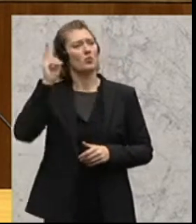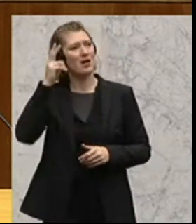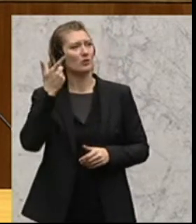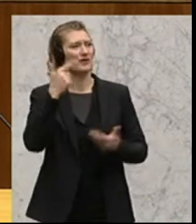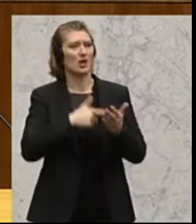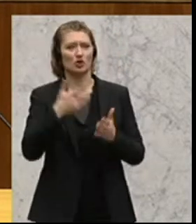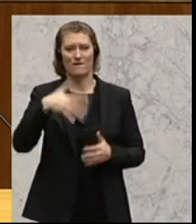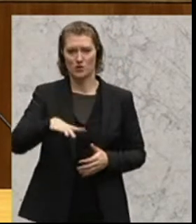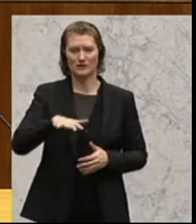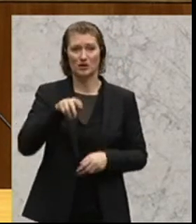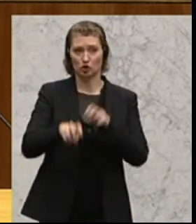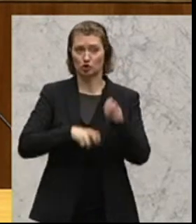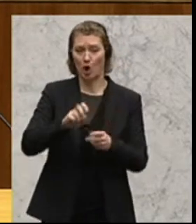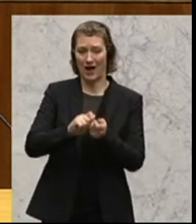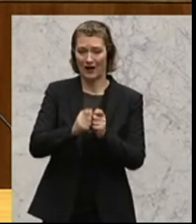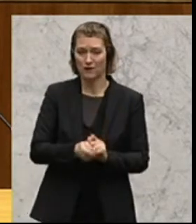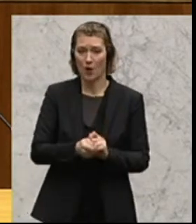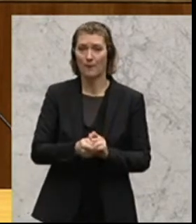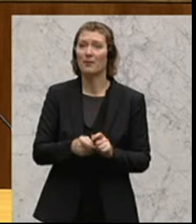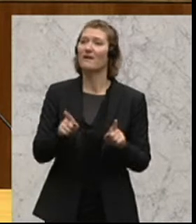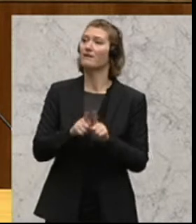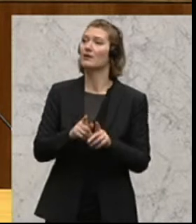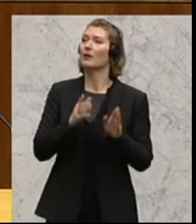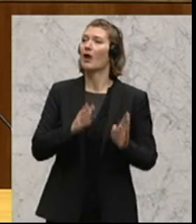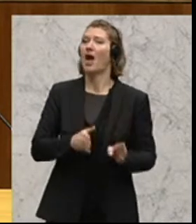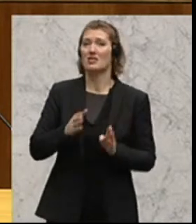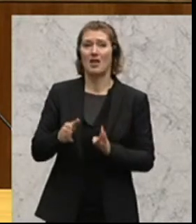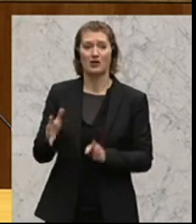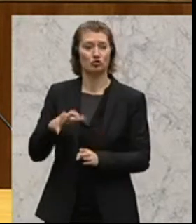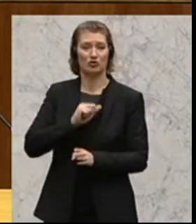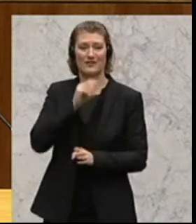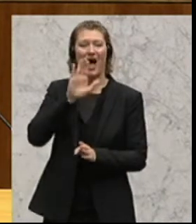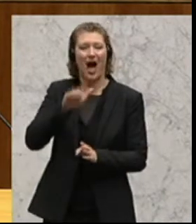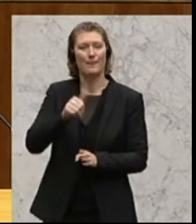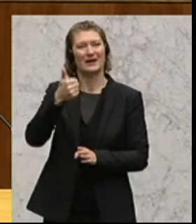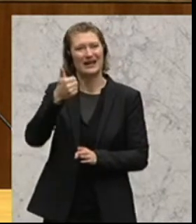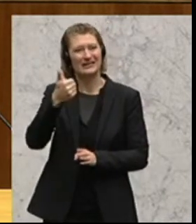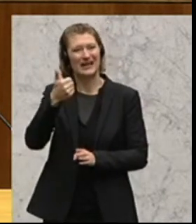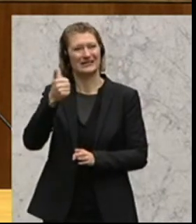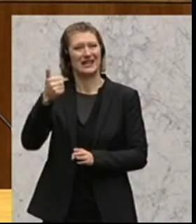2015 die Steuerreform ja nicht einzutakten ist, weil sie erst mit 01.01.2016 starten wird.